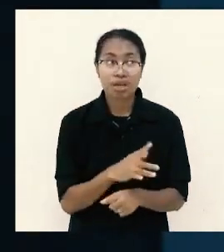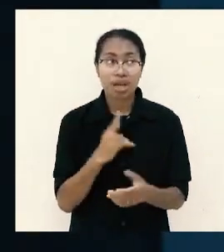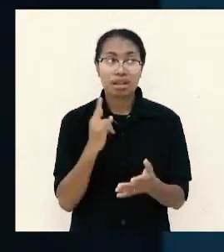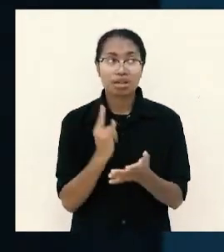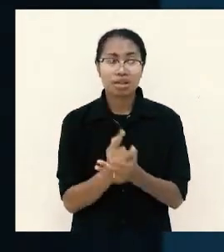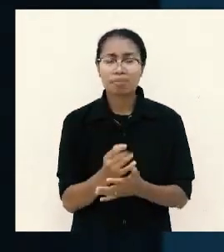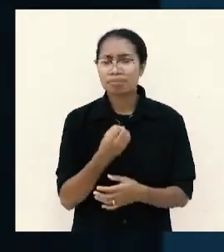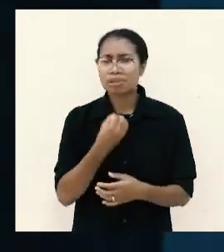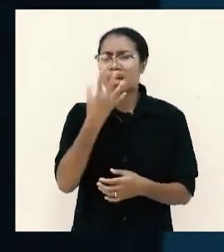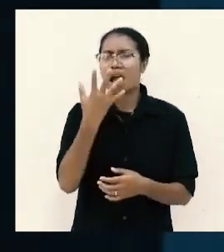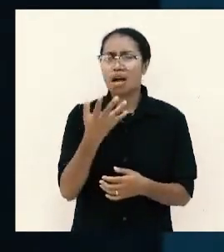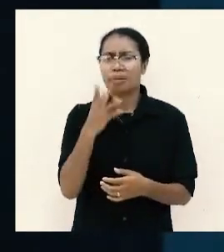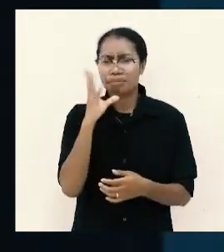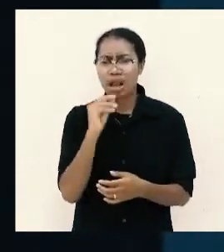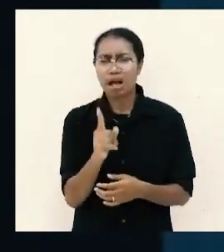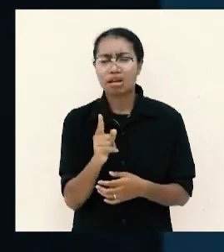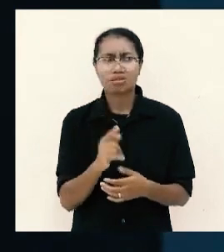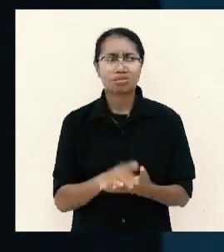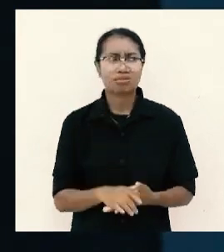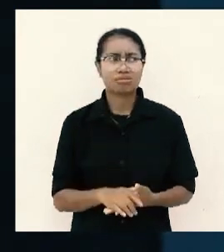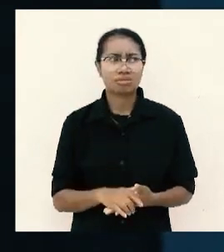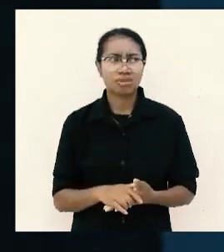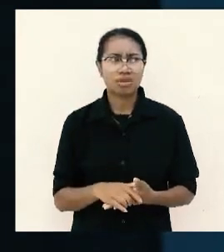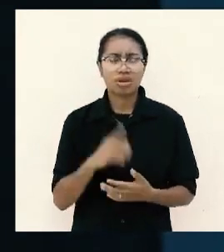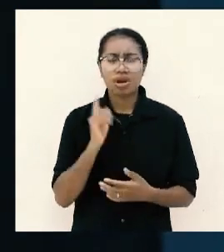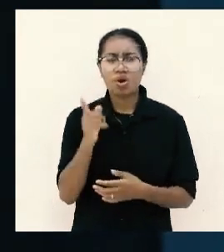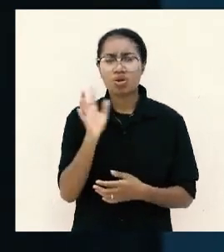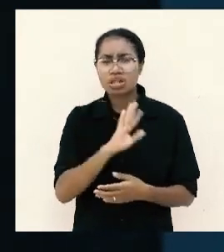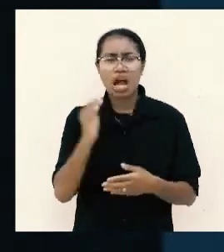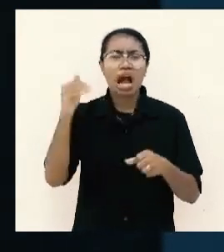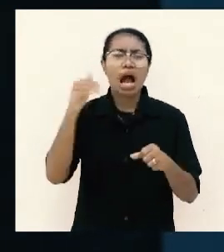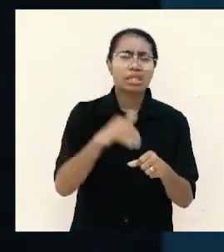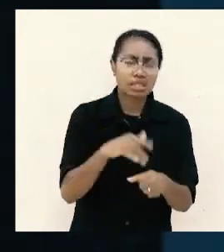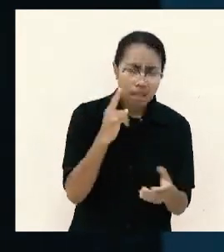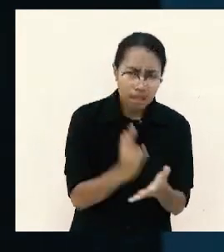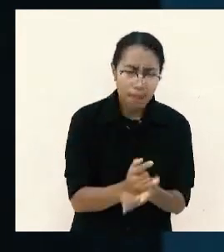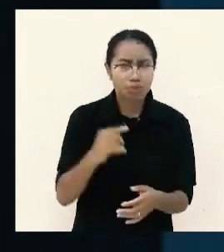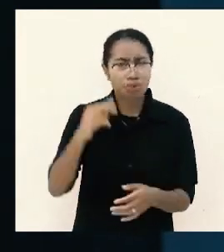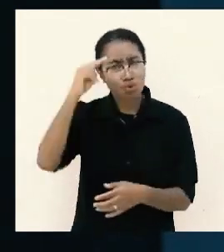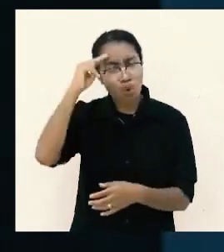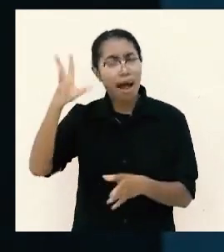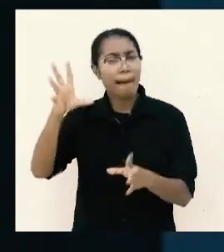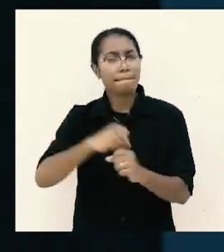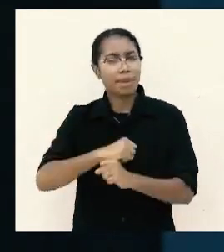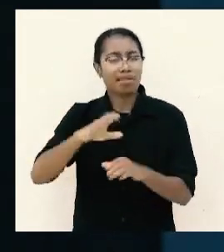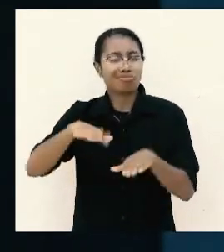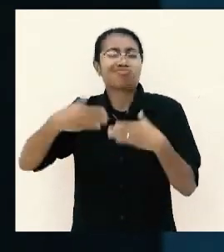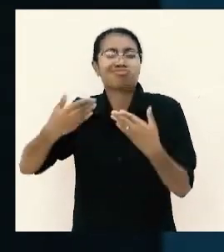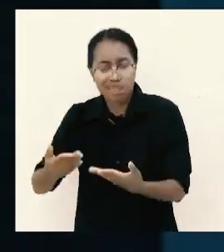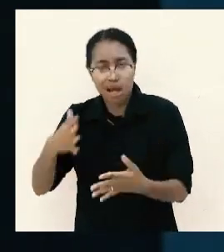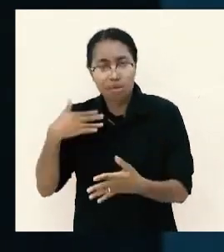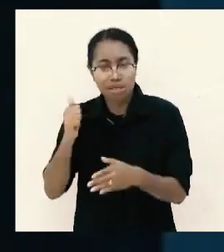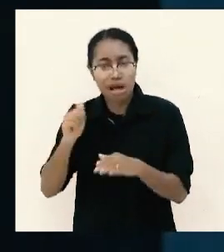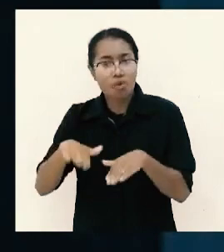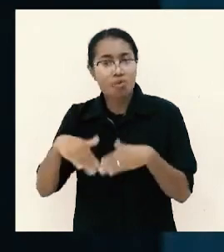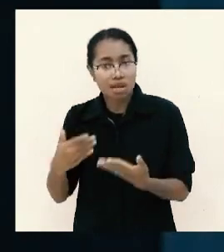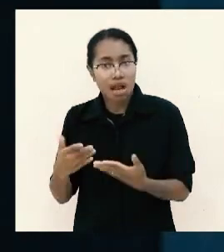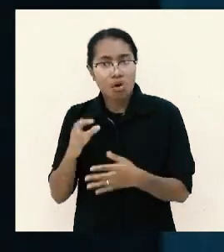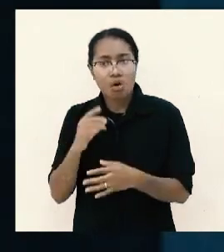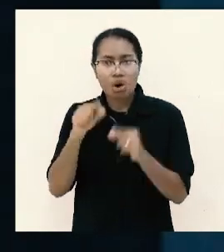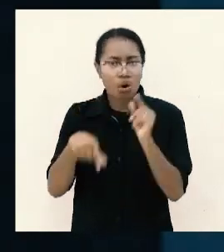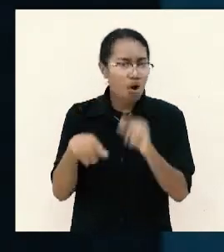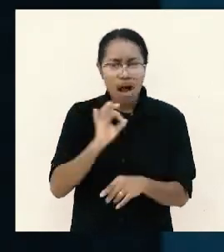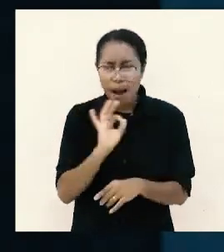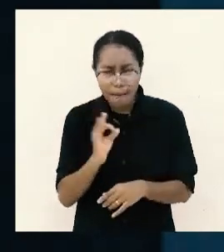berteriak deadline-nya kurang sekian hari kalau tidak kasih Tuhan cabut nyawa saya mereka yang tidak mau dia mati